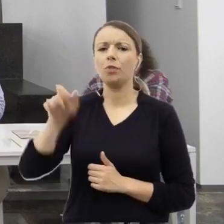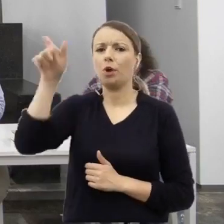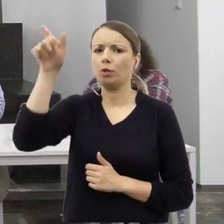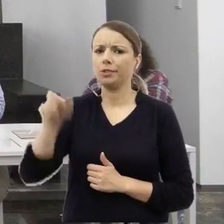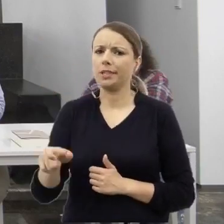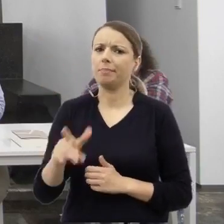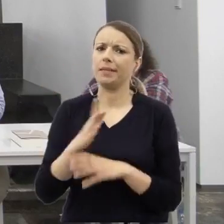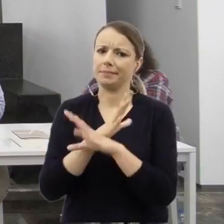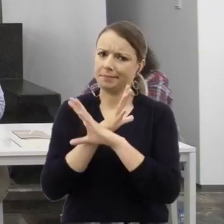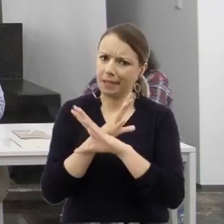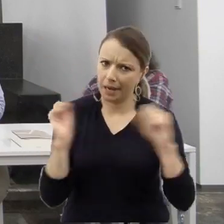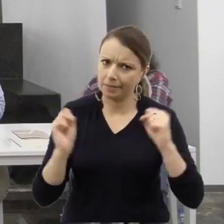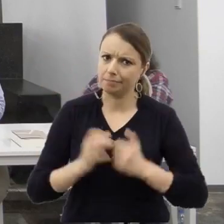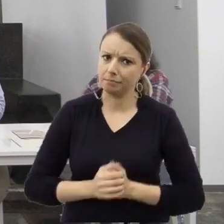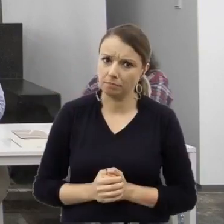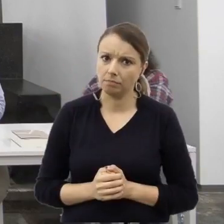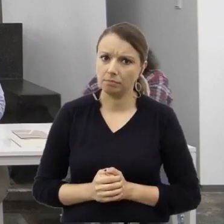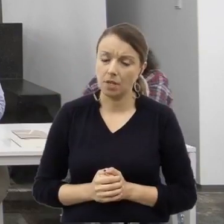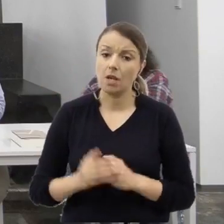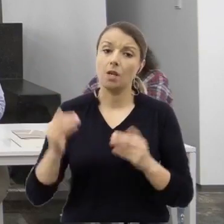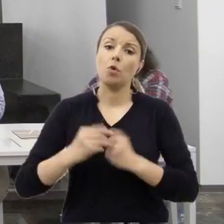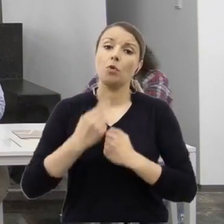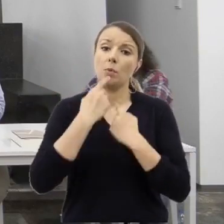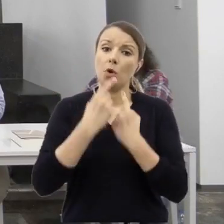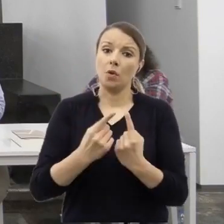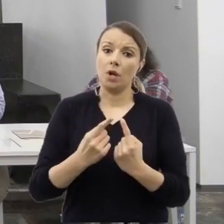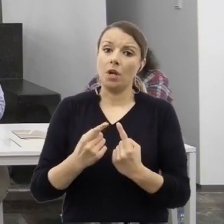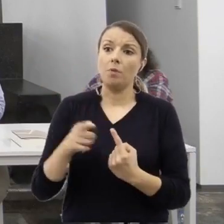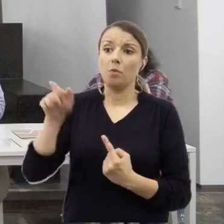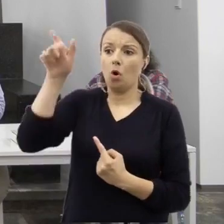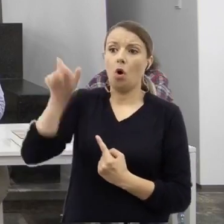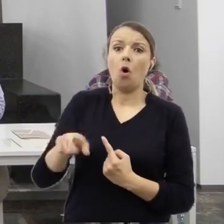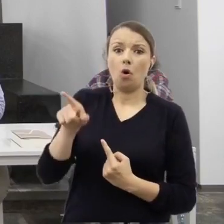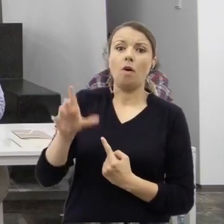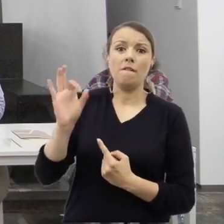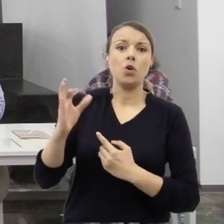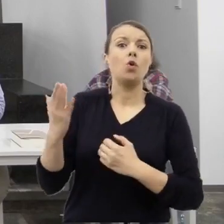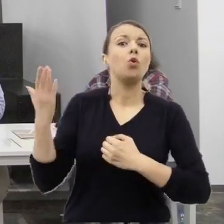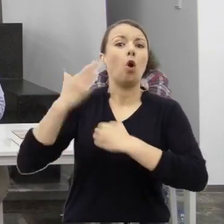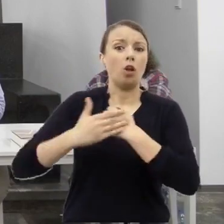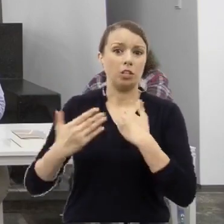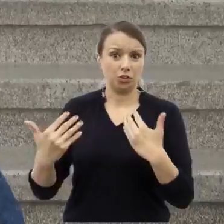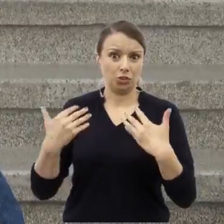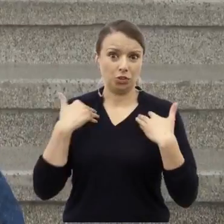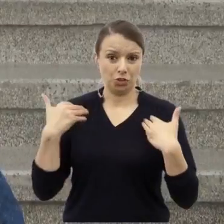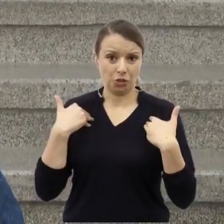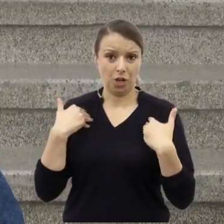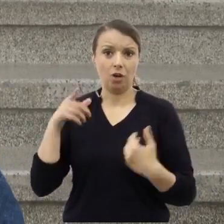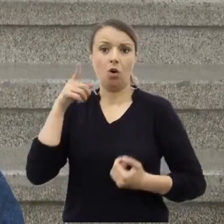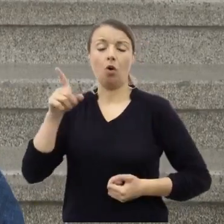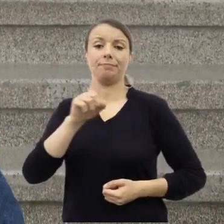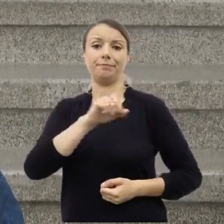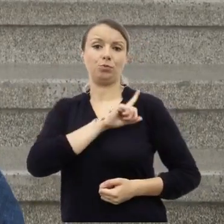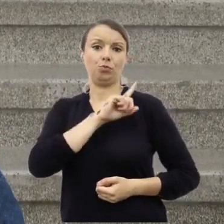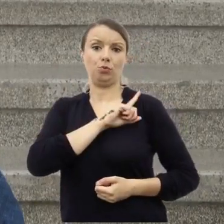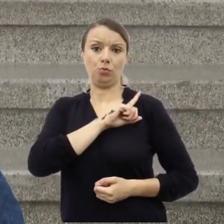on pod koniec życia był stróżem i pilnował